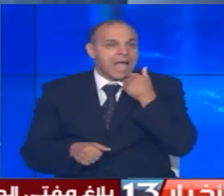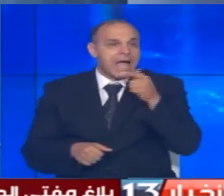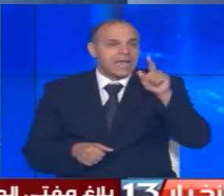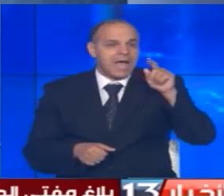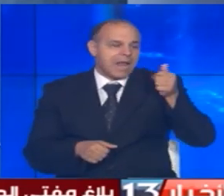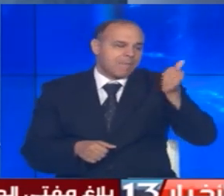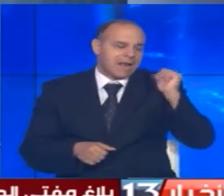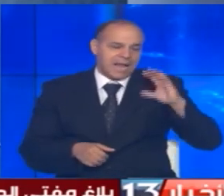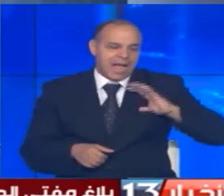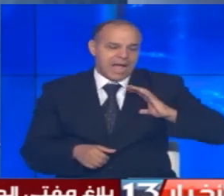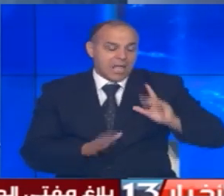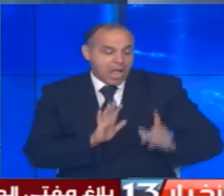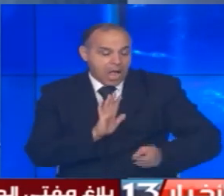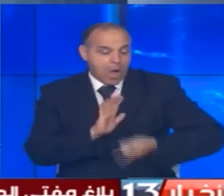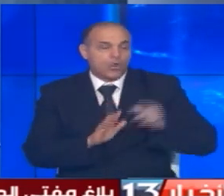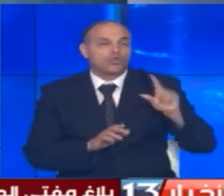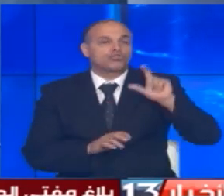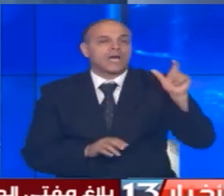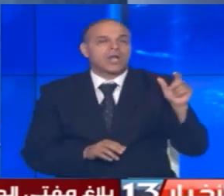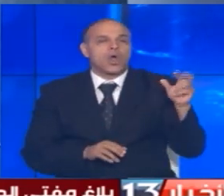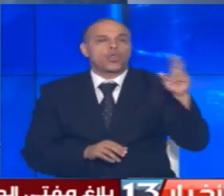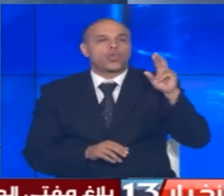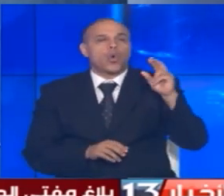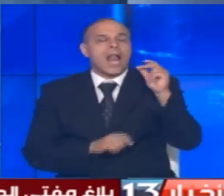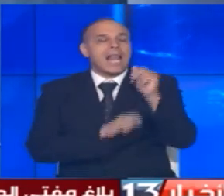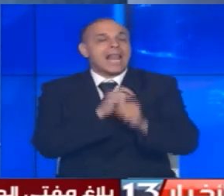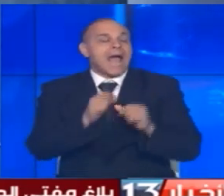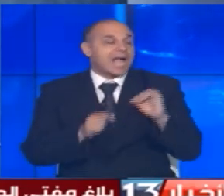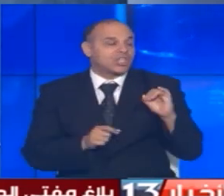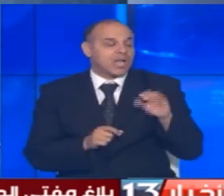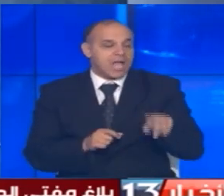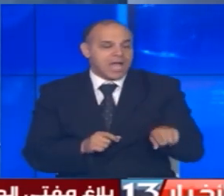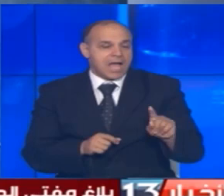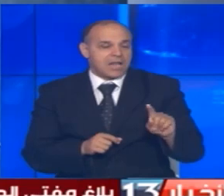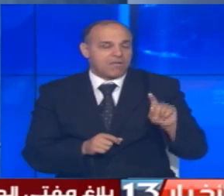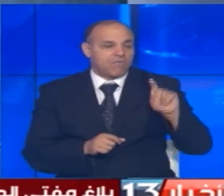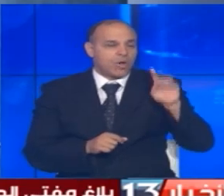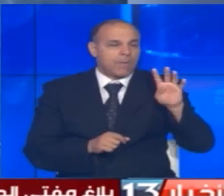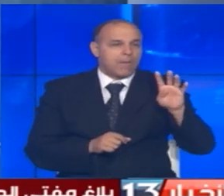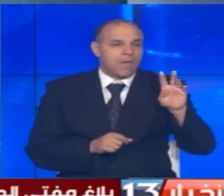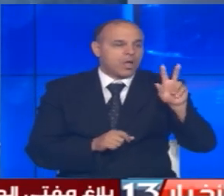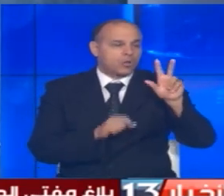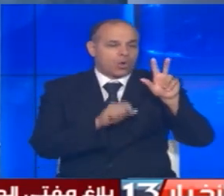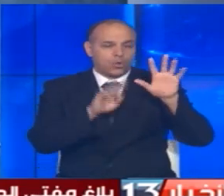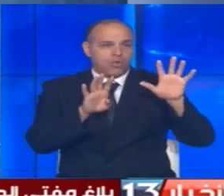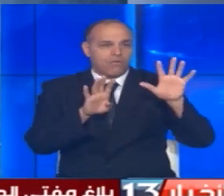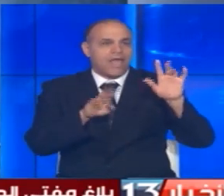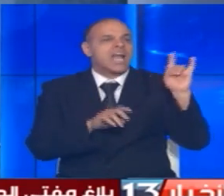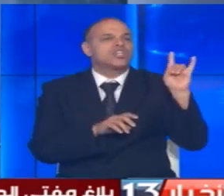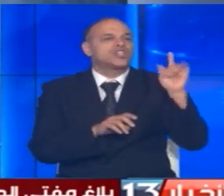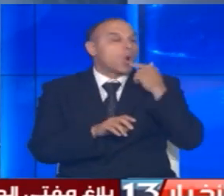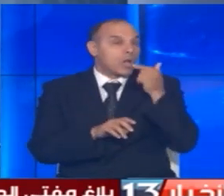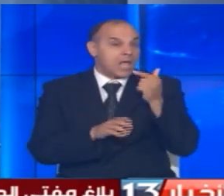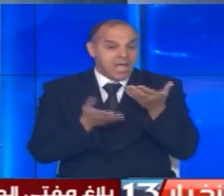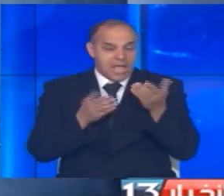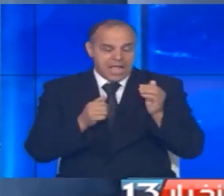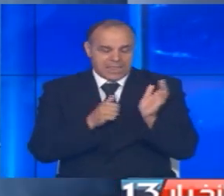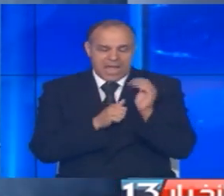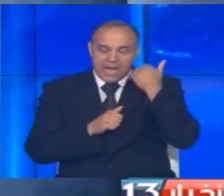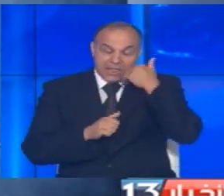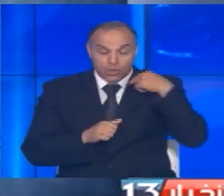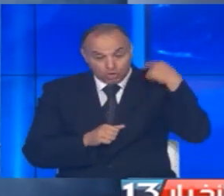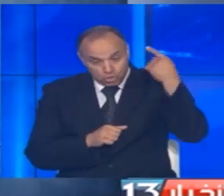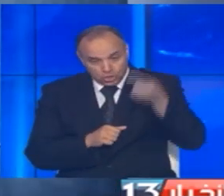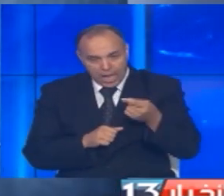نهار أمس الأحد هو مفتتح شهر ذي الحج لهذا العام ألف وأربعمائة وتسعة وثلاثين هجري وأن يوم الاثنين